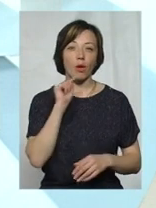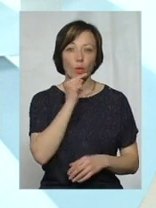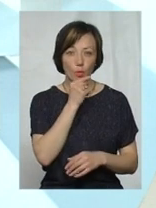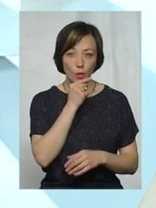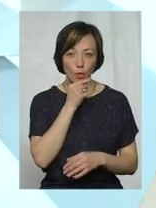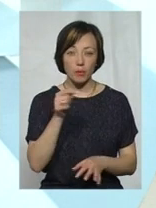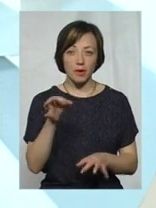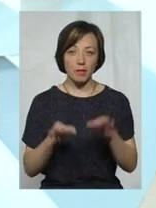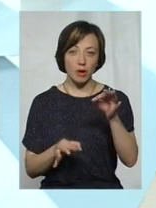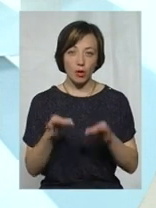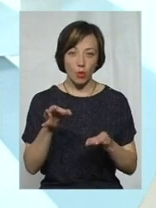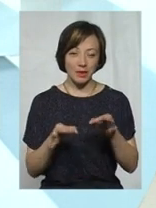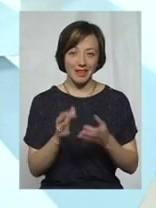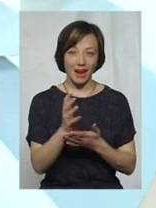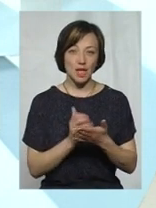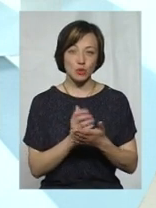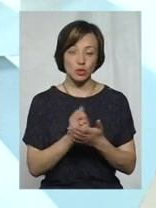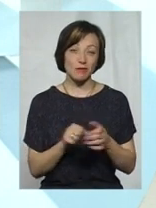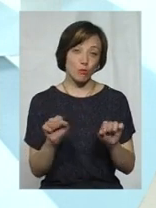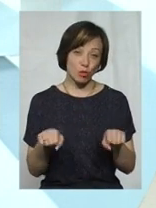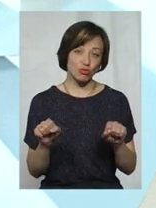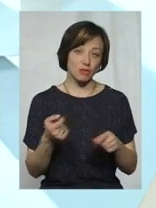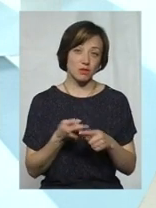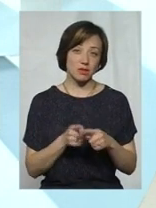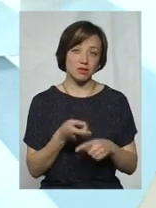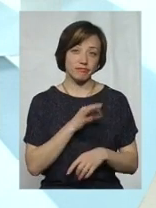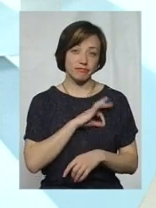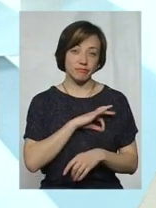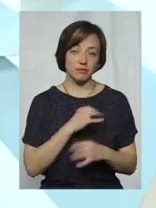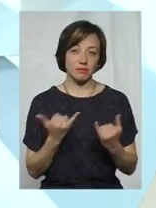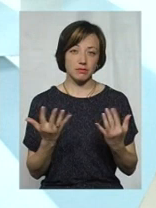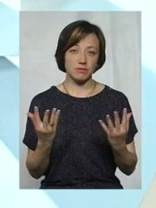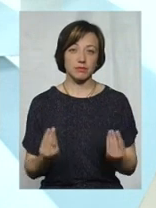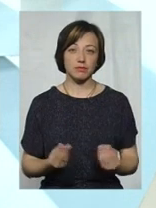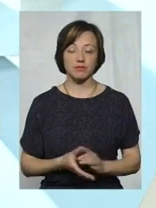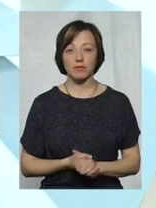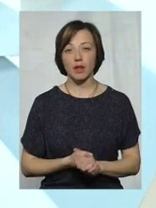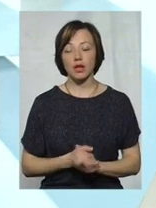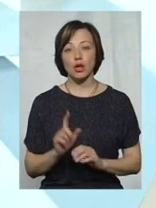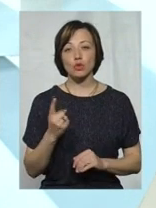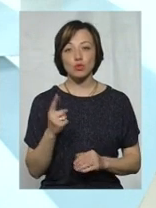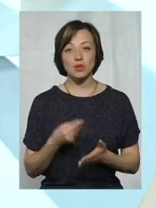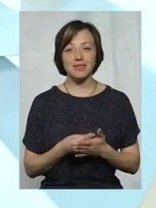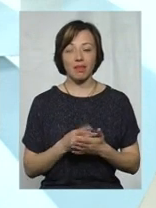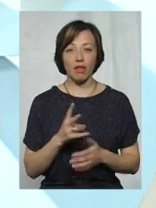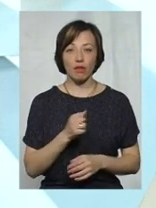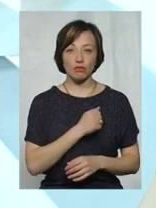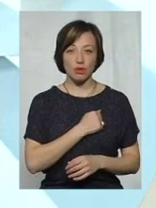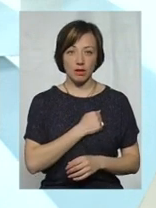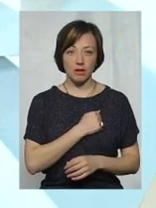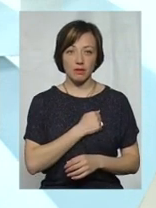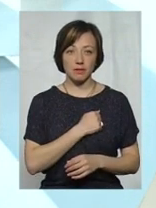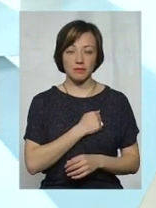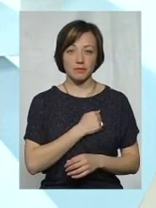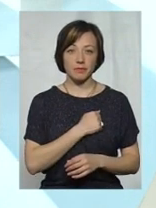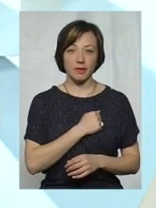природних ресурсів, можливо, це і ефективно на сьогоднішній день. Тому що ціна, на жаль, вона така, як є,